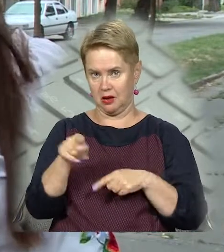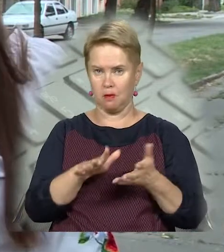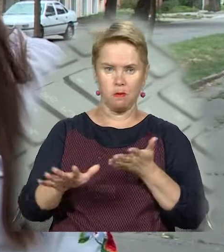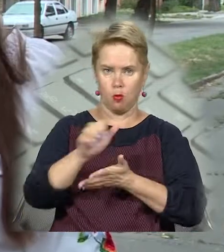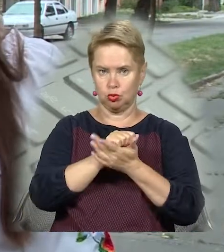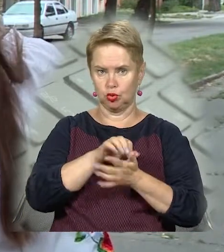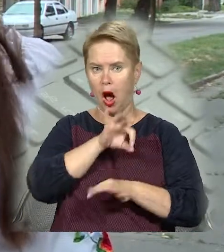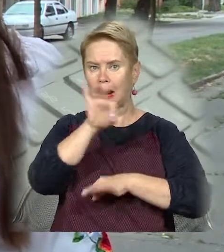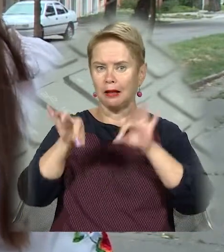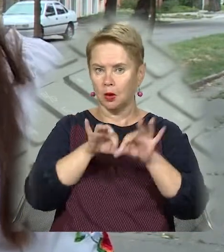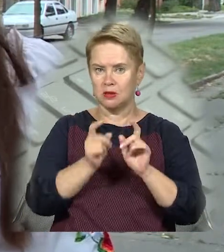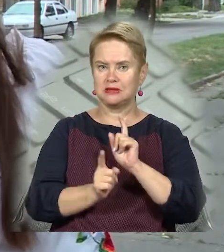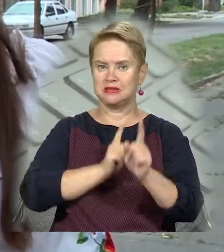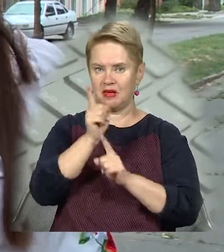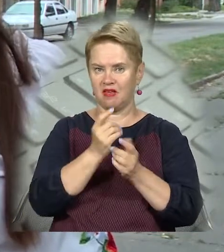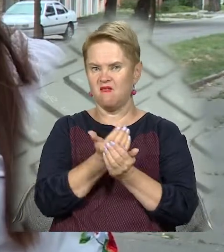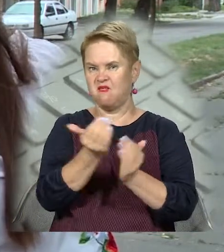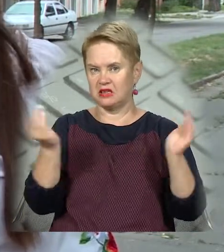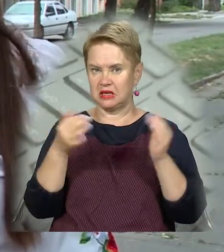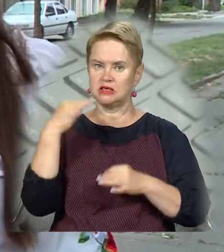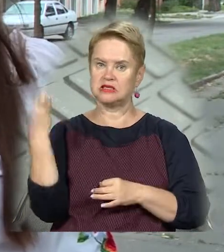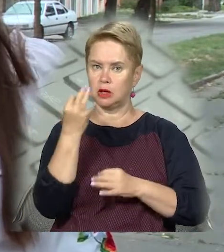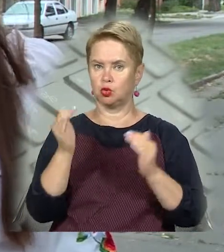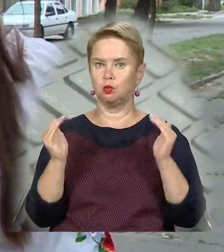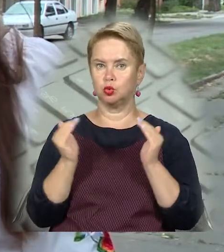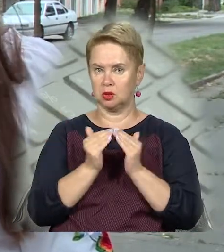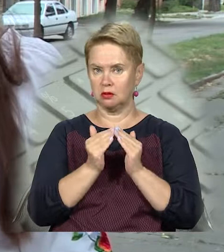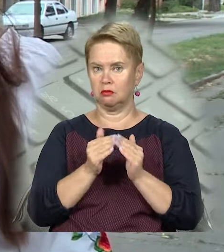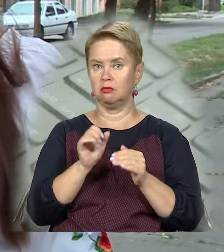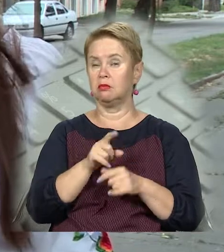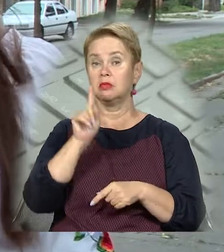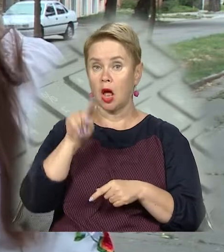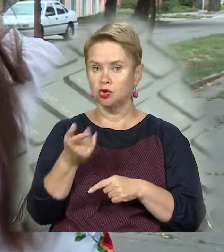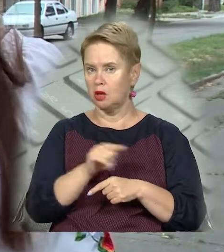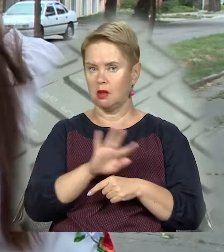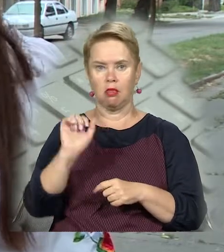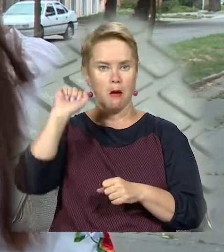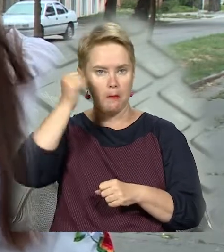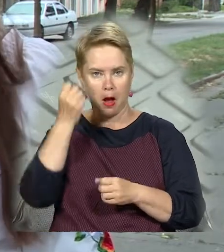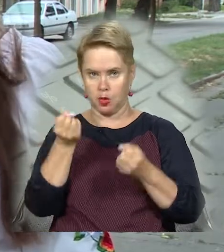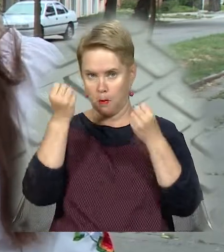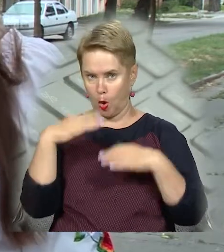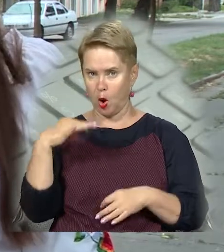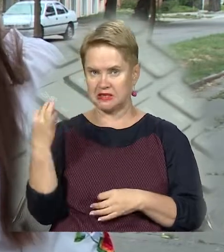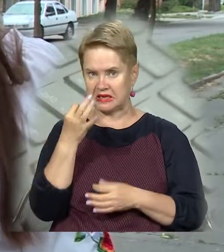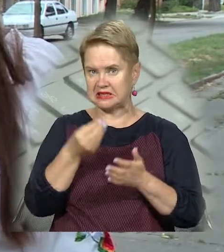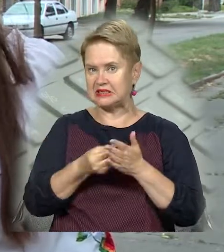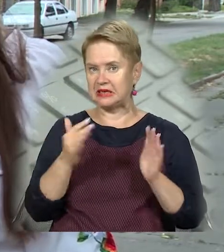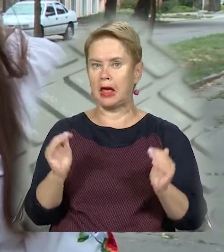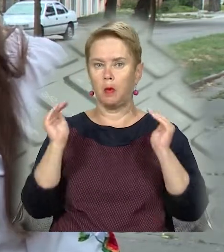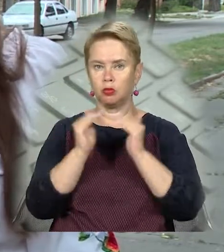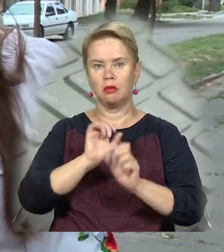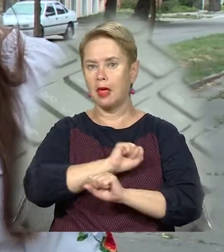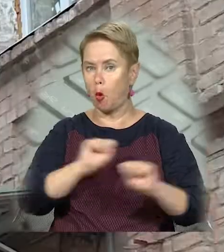поплюжити архітектуру і змінювати фасади історичних будівель, навіть якщо це не пам'ятка, а просто історична цінна